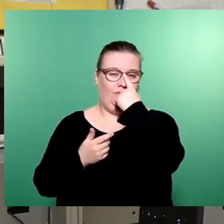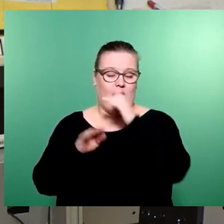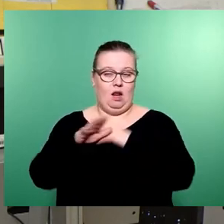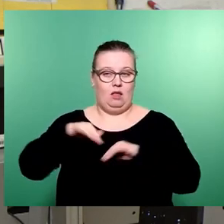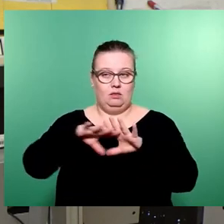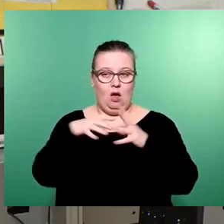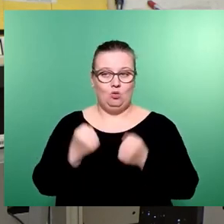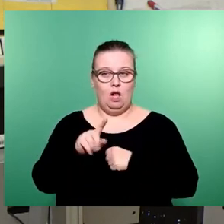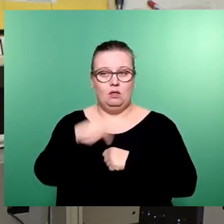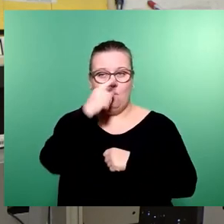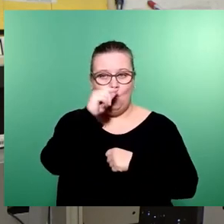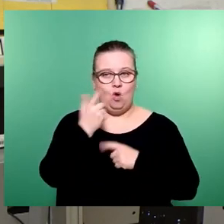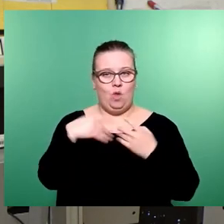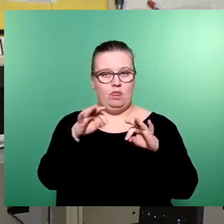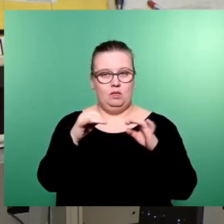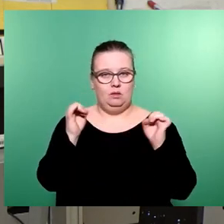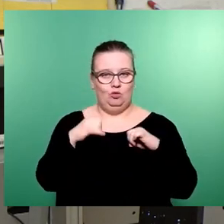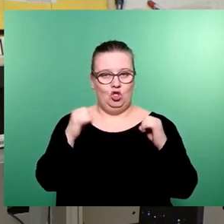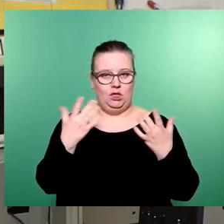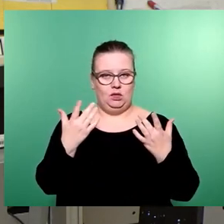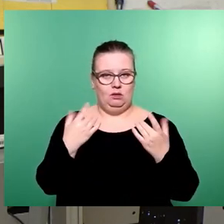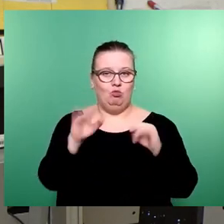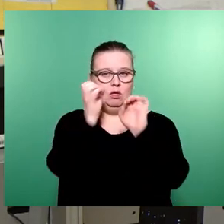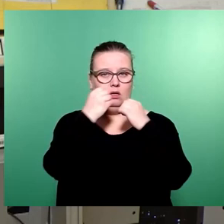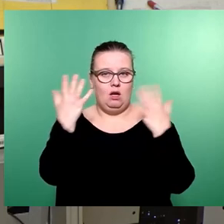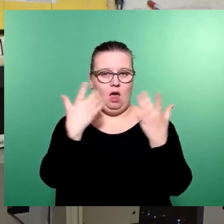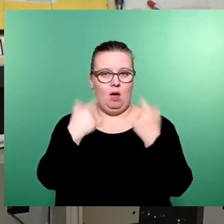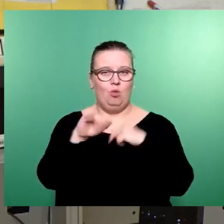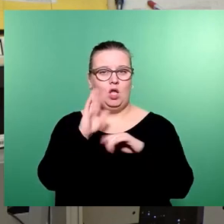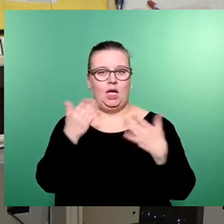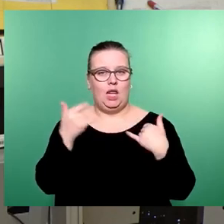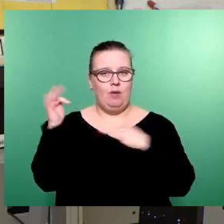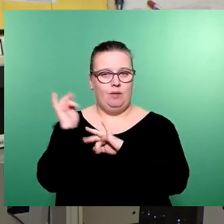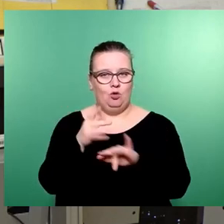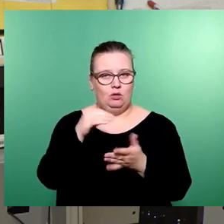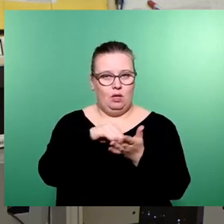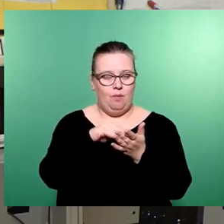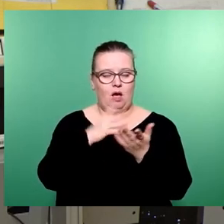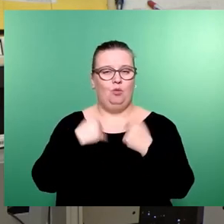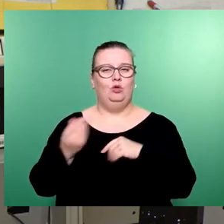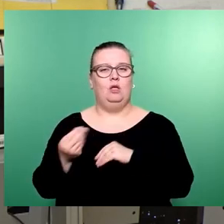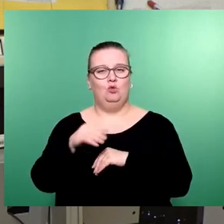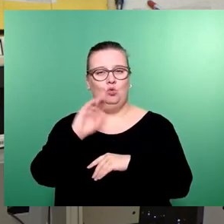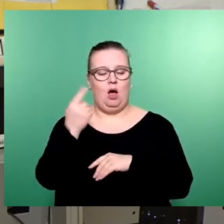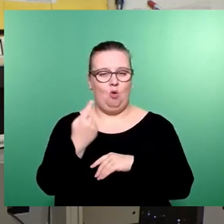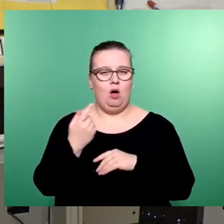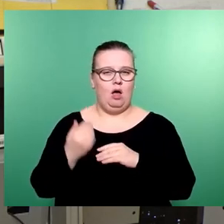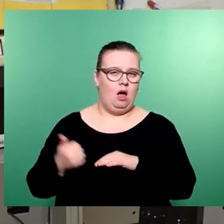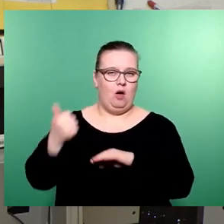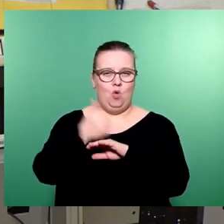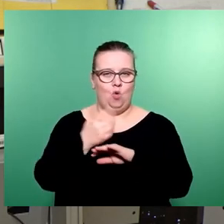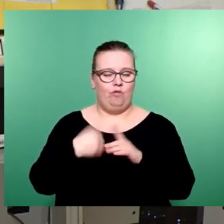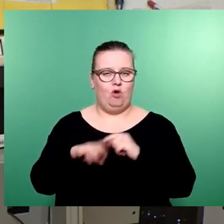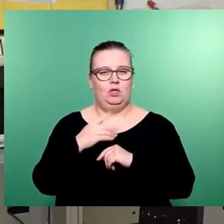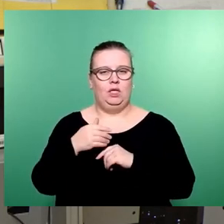wird am Montag oder Dienstag beschlossen. Das ist jetzt alles klar. Da kommt die Klimamillionen, da kommt diese zusätzlichen Erhöhungen der Kita-Pauschale.